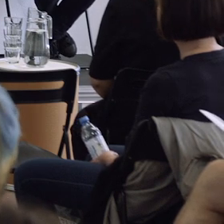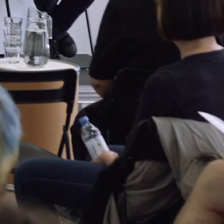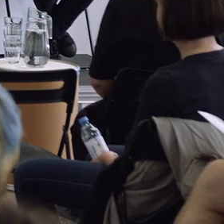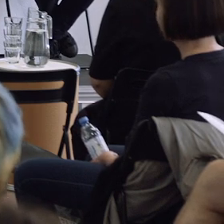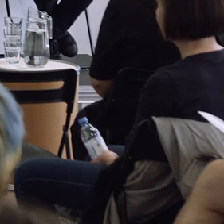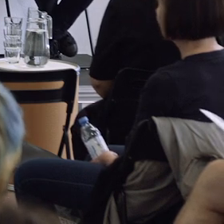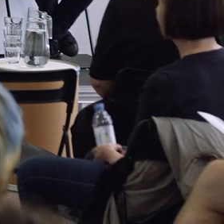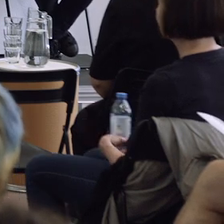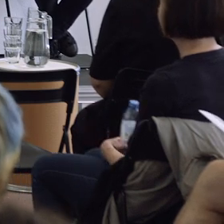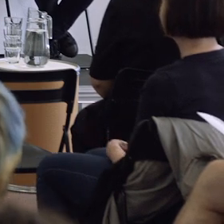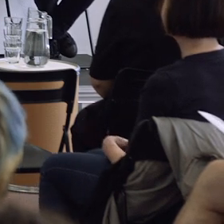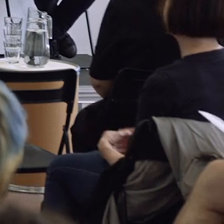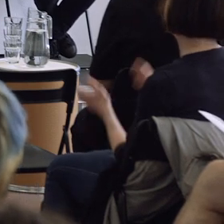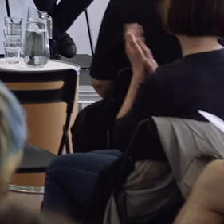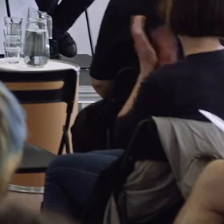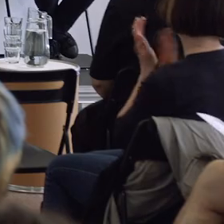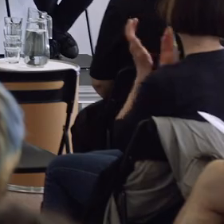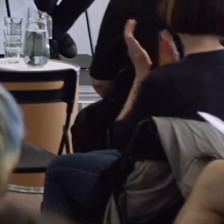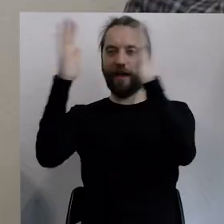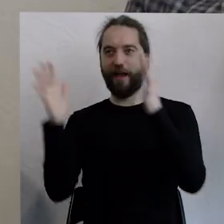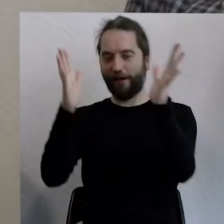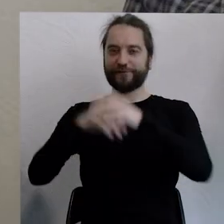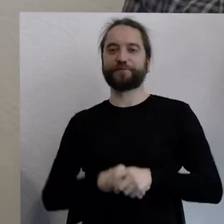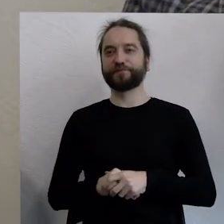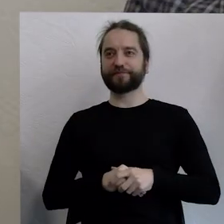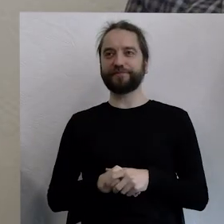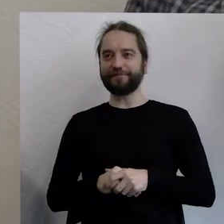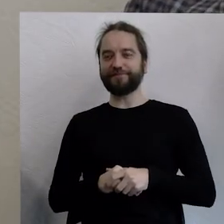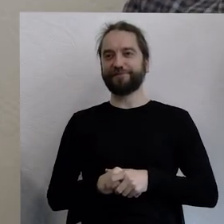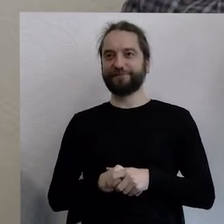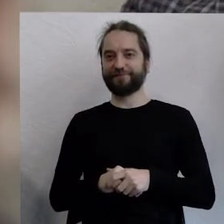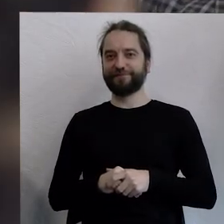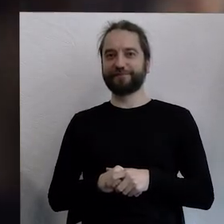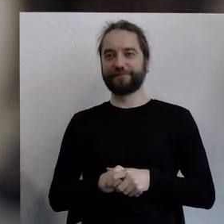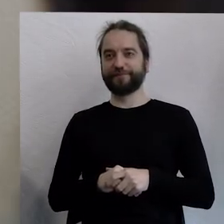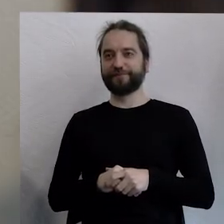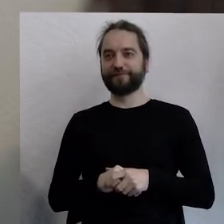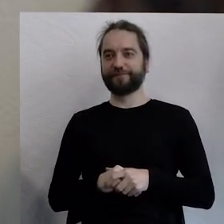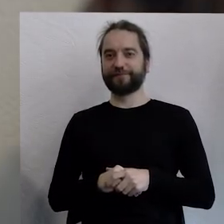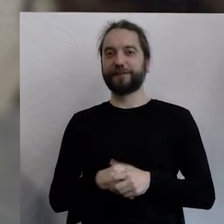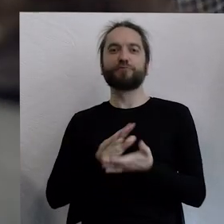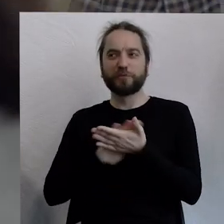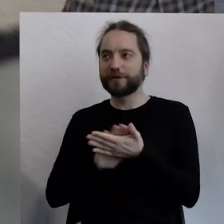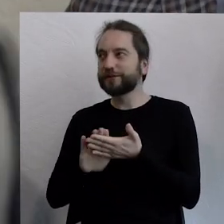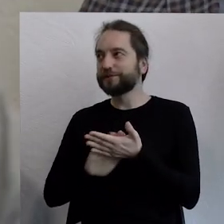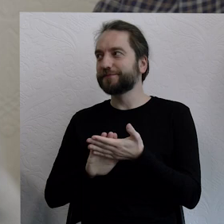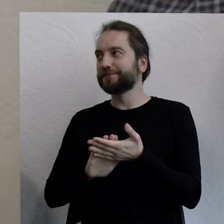tłumaczące. Więc też brawa dla osób tłumaczących. Przepraszam.